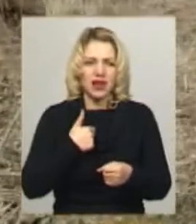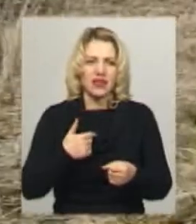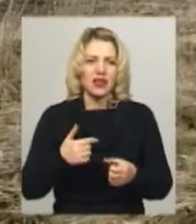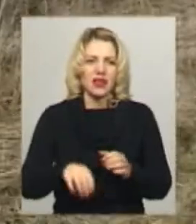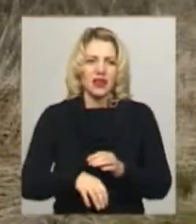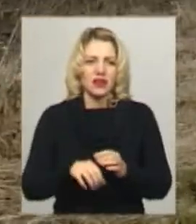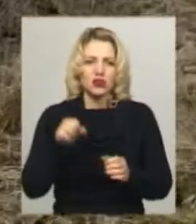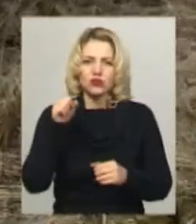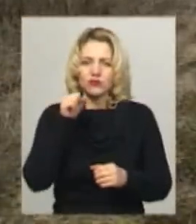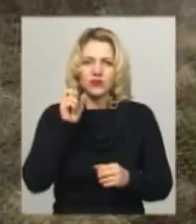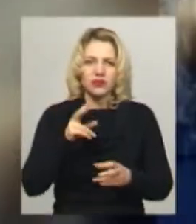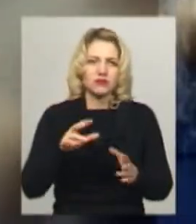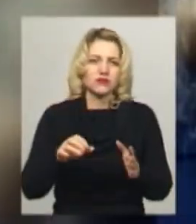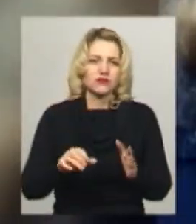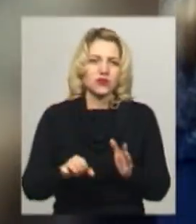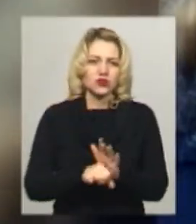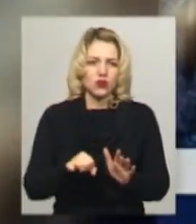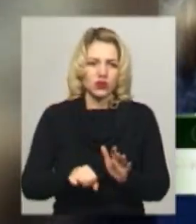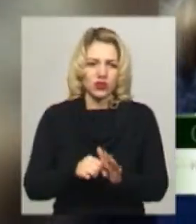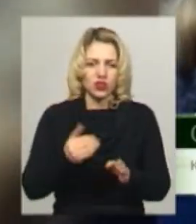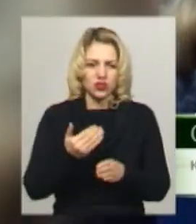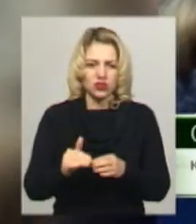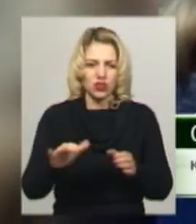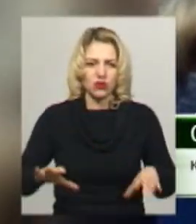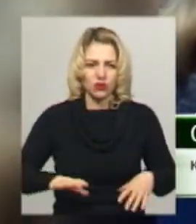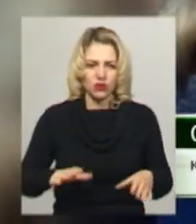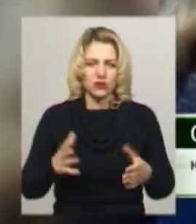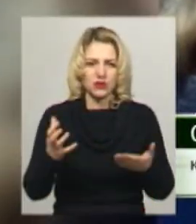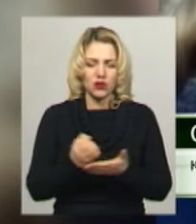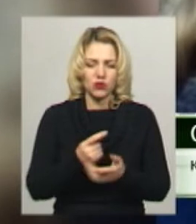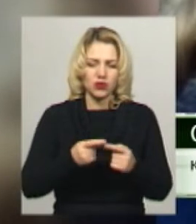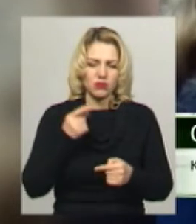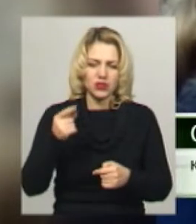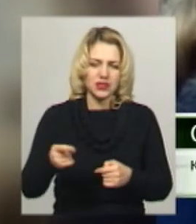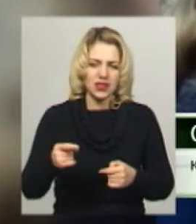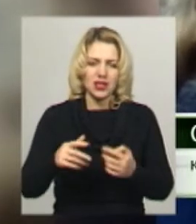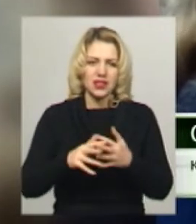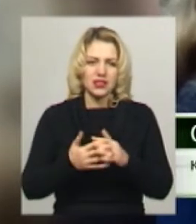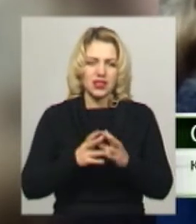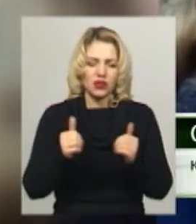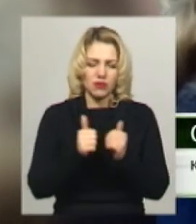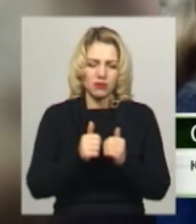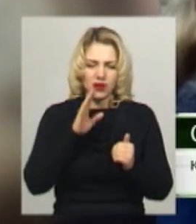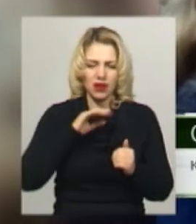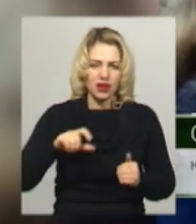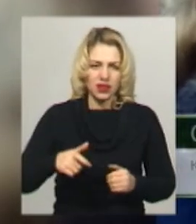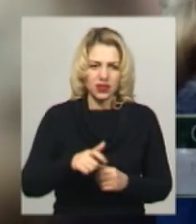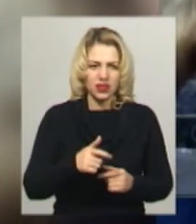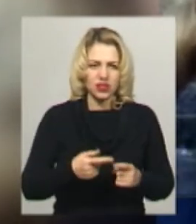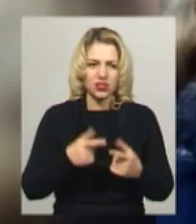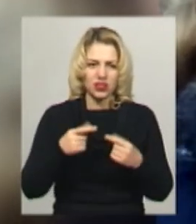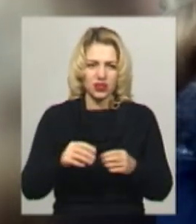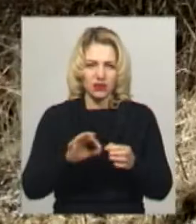показати, де зараз його коні. Частину коней ми знаходимо за селом біля річки, на Лузі, де вони припняні